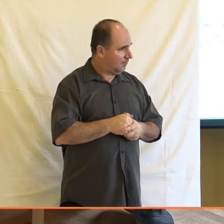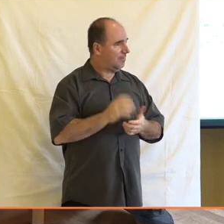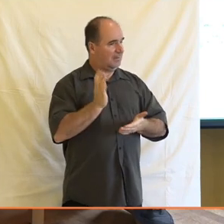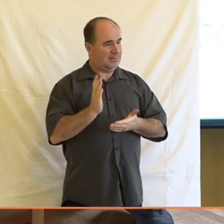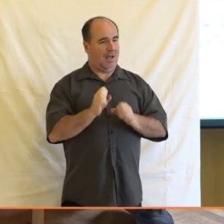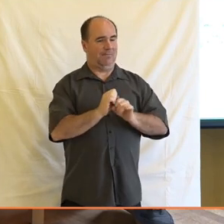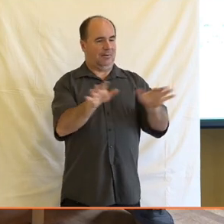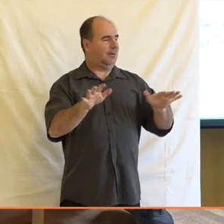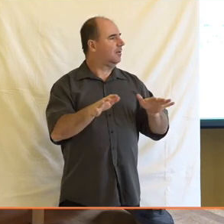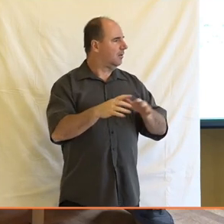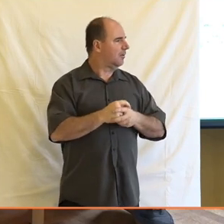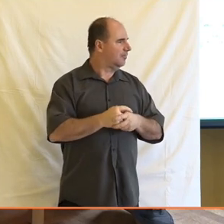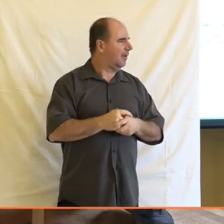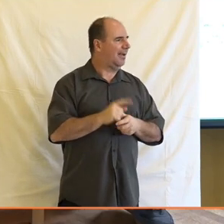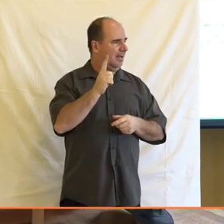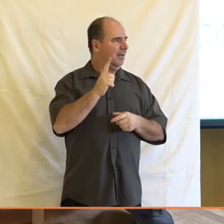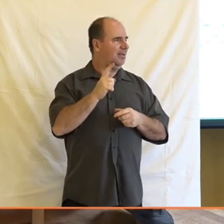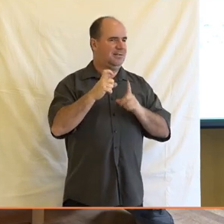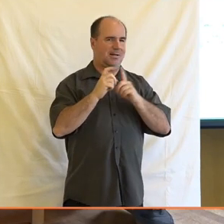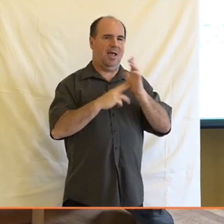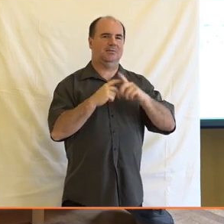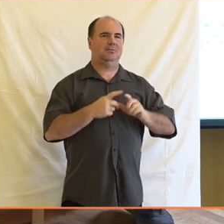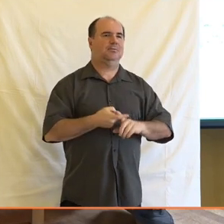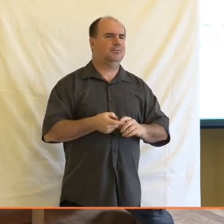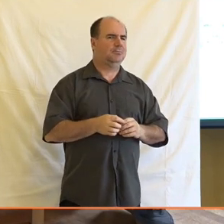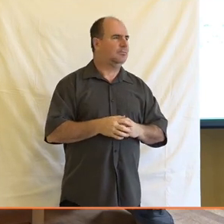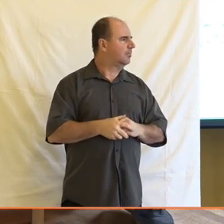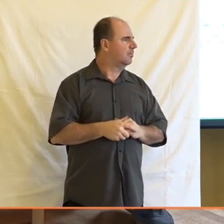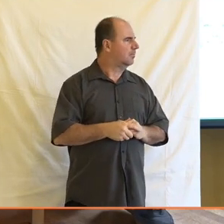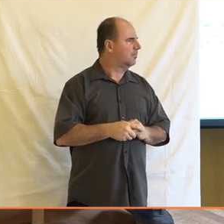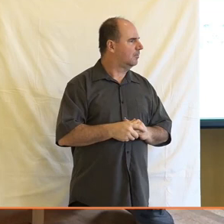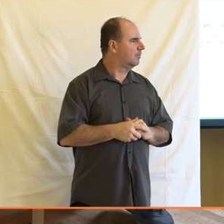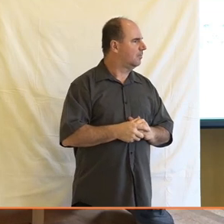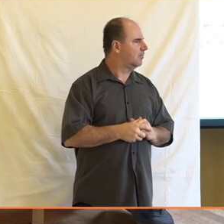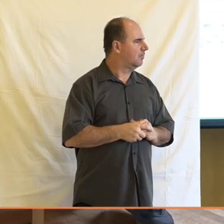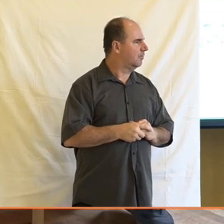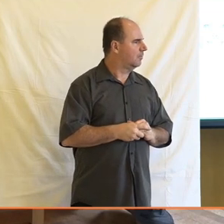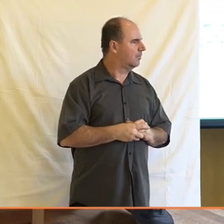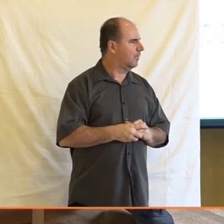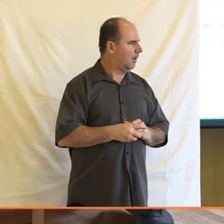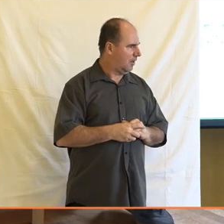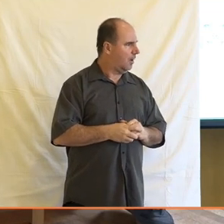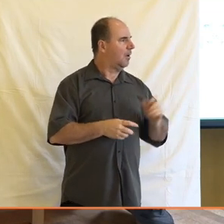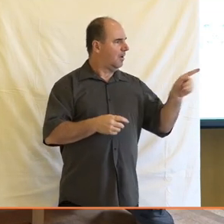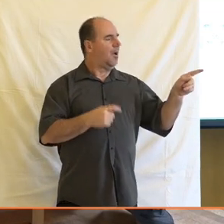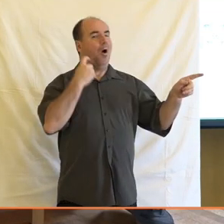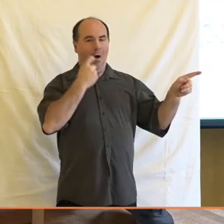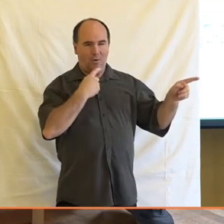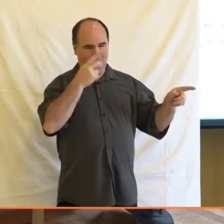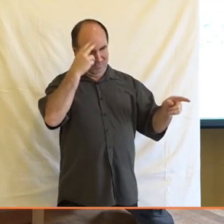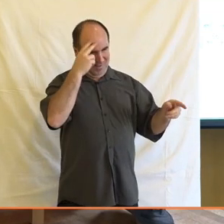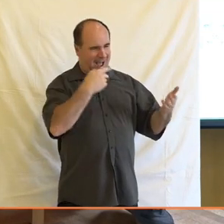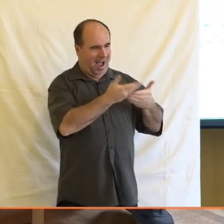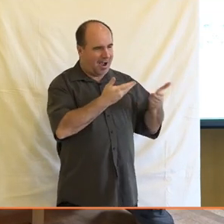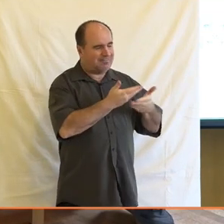žurnalistice a svobodnému přízupu k informacím. Zároveň tady na úvod musím transparentně zmínit, že s Honzou se znám, s Kateřinou se